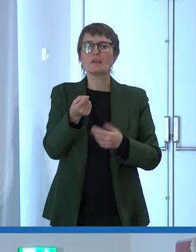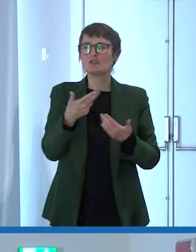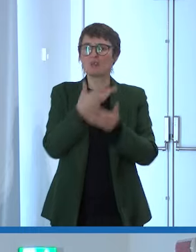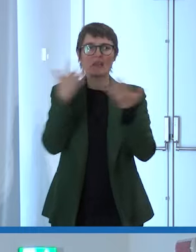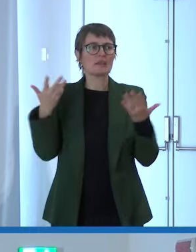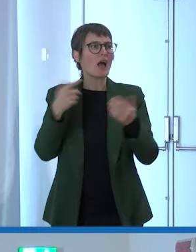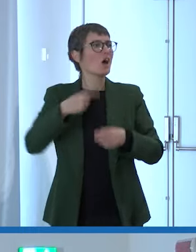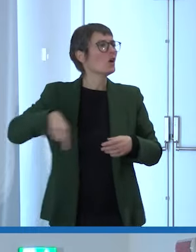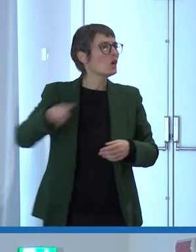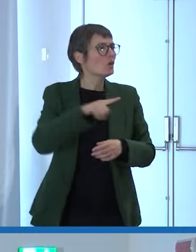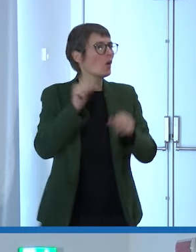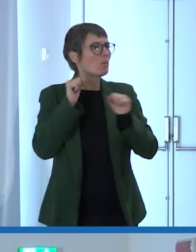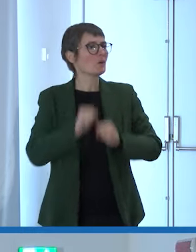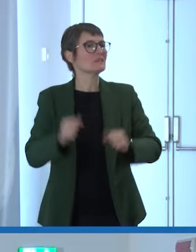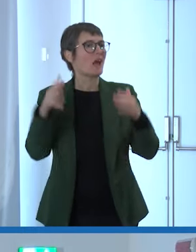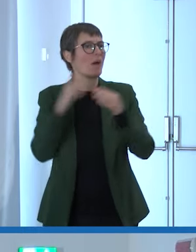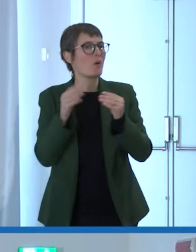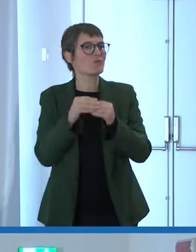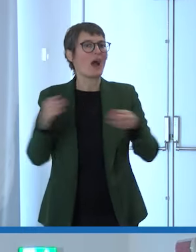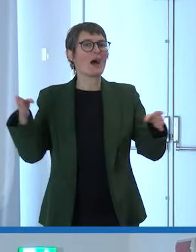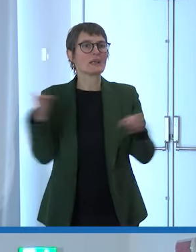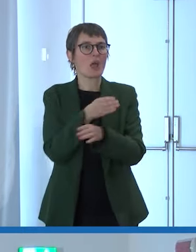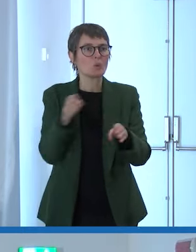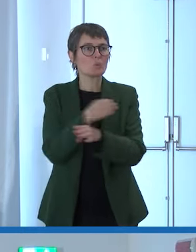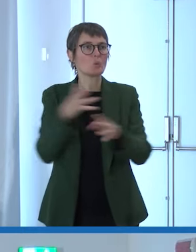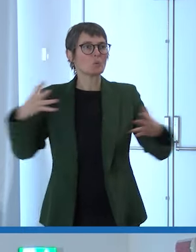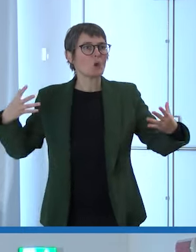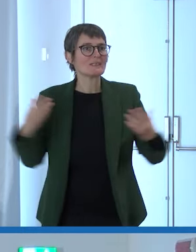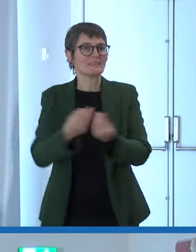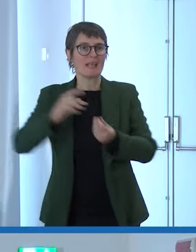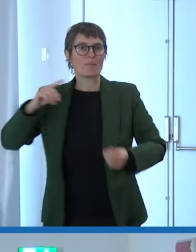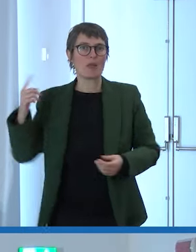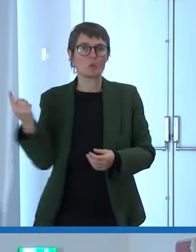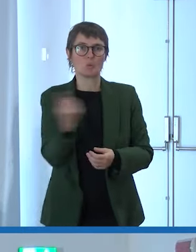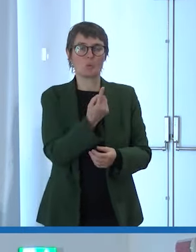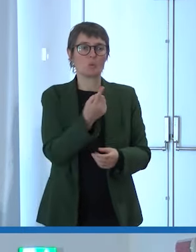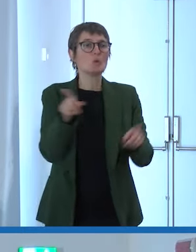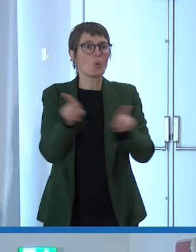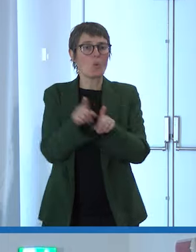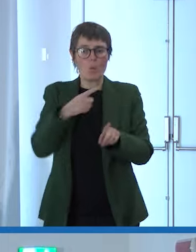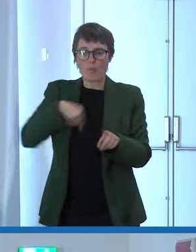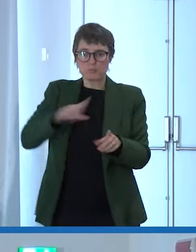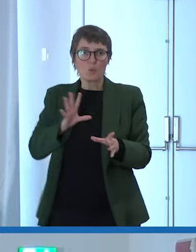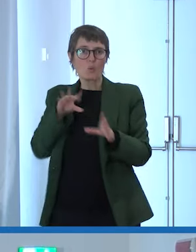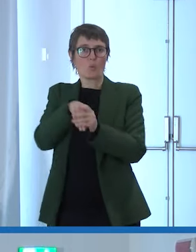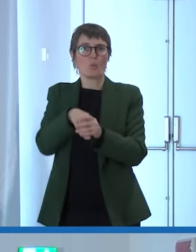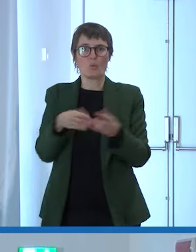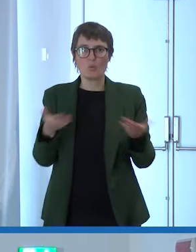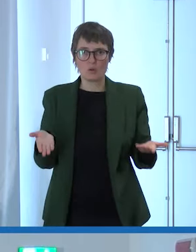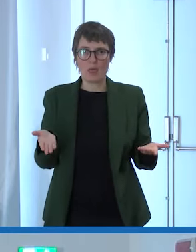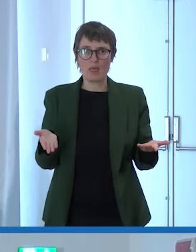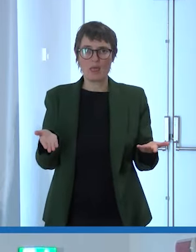tutti e tutti possono e debbano fare tutto con tutti noi e questo è la più grande diciamo